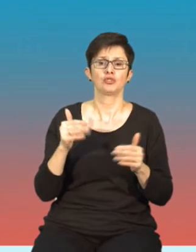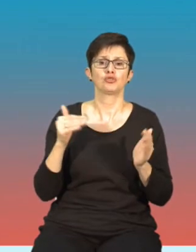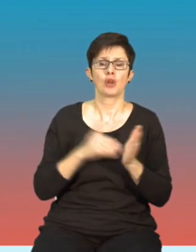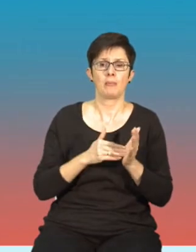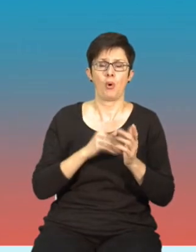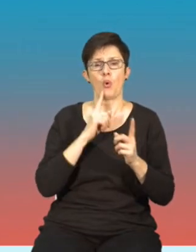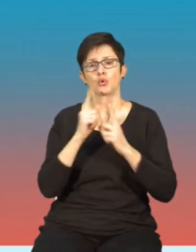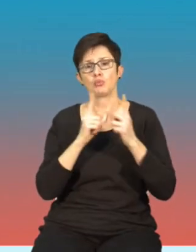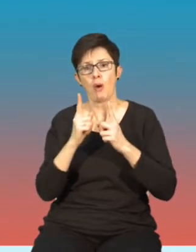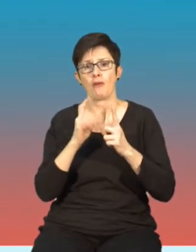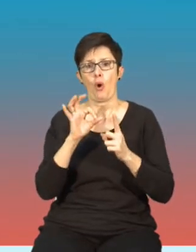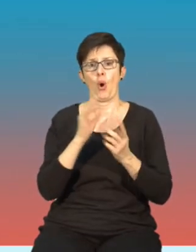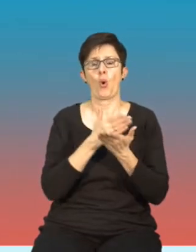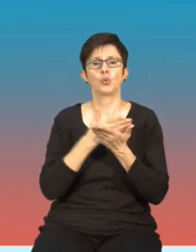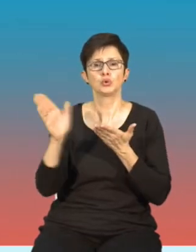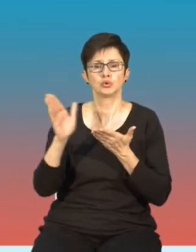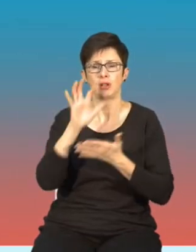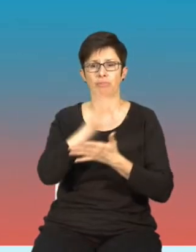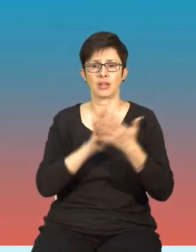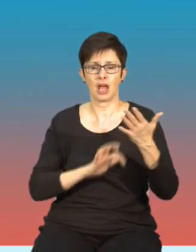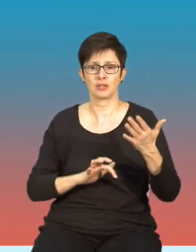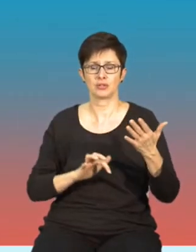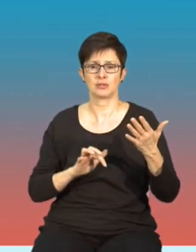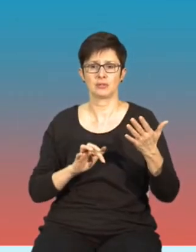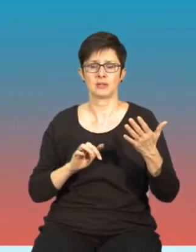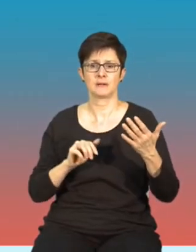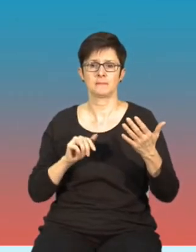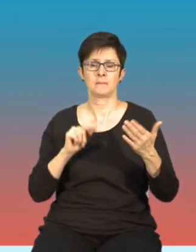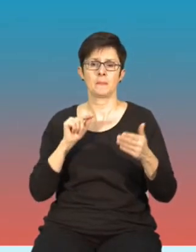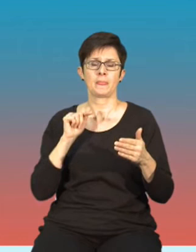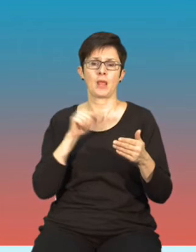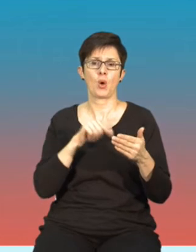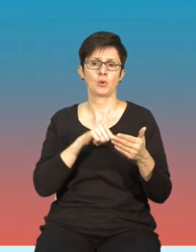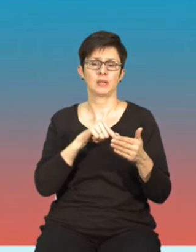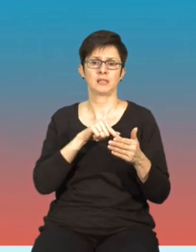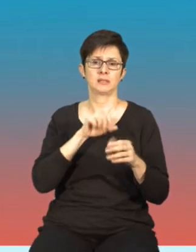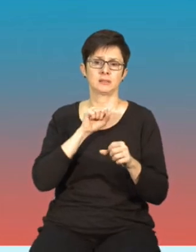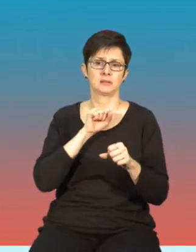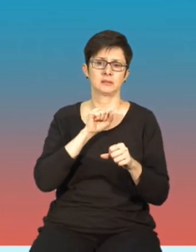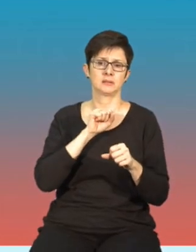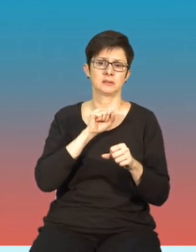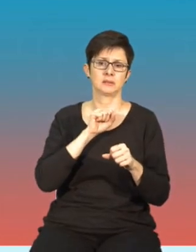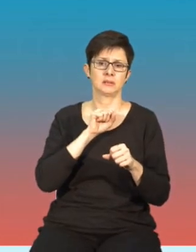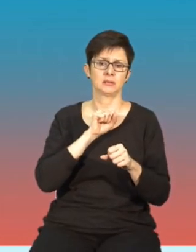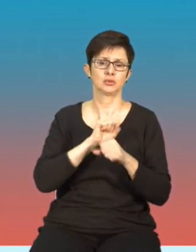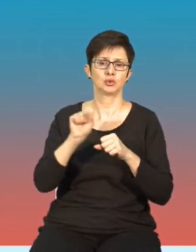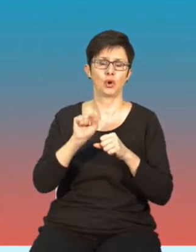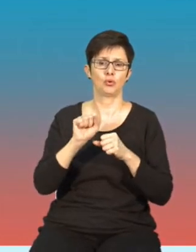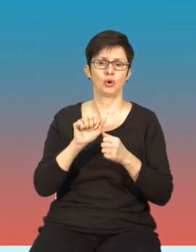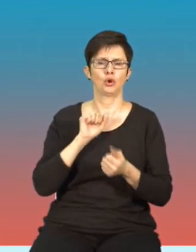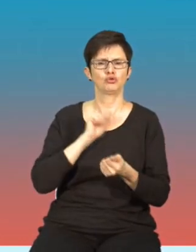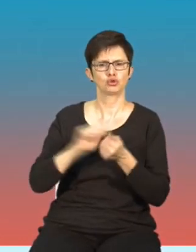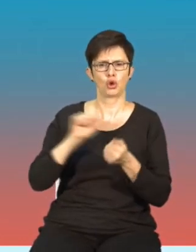rozmawiać o usuwaniu treści, które są w sposób, które są szkodliwe z